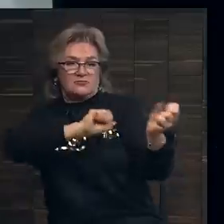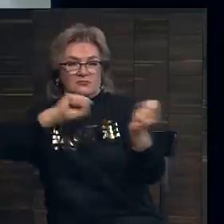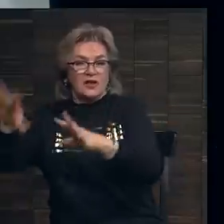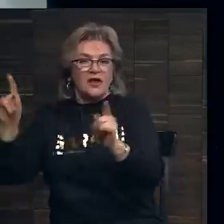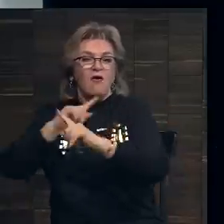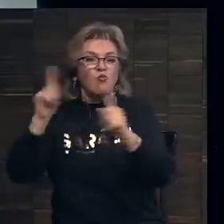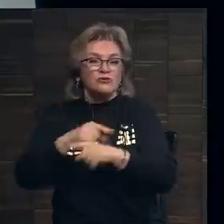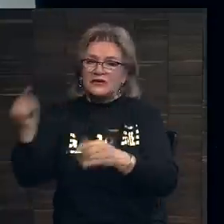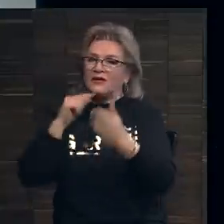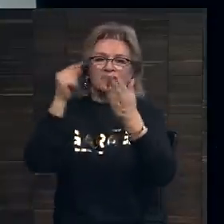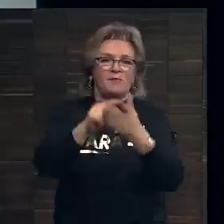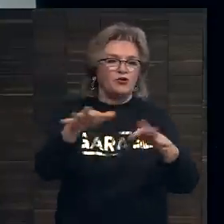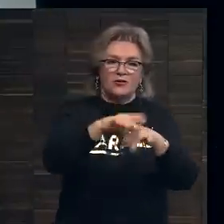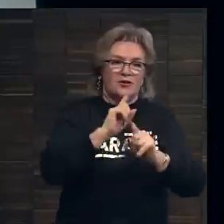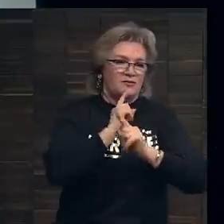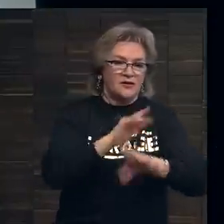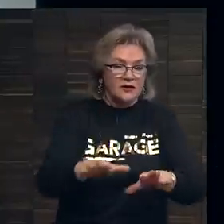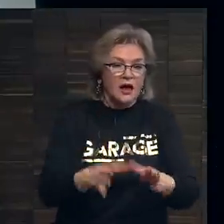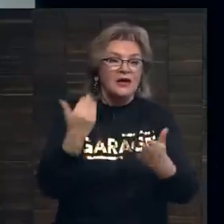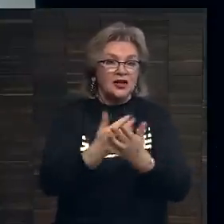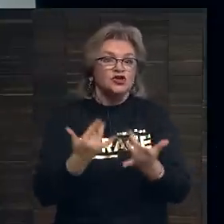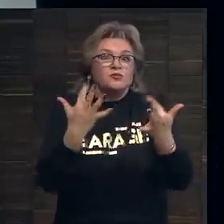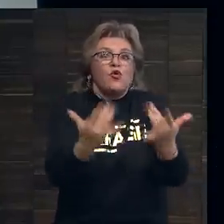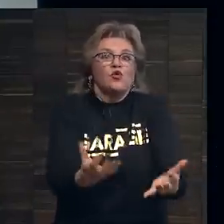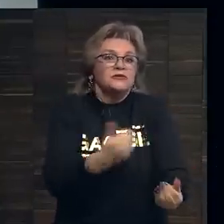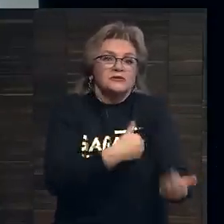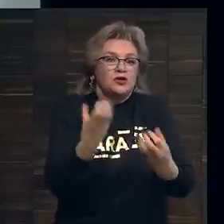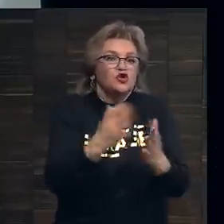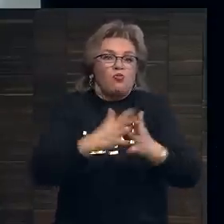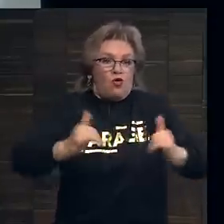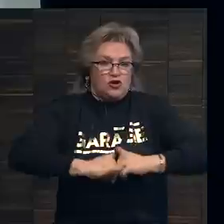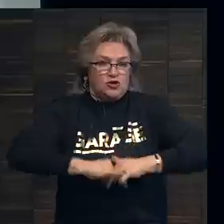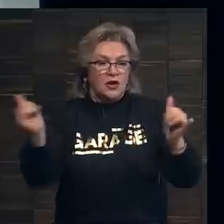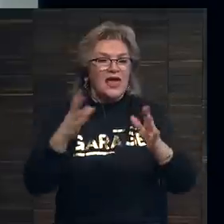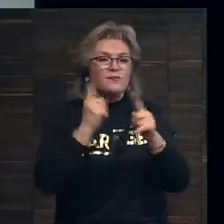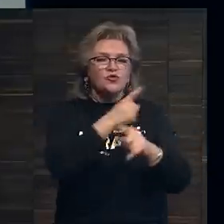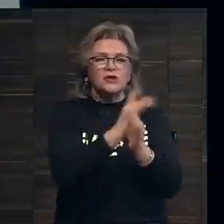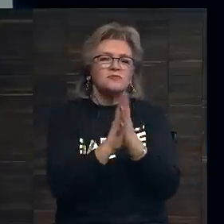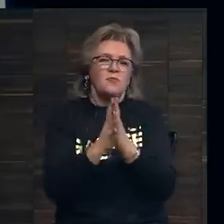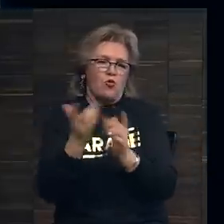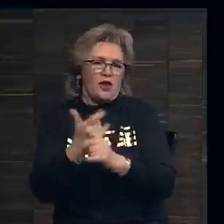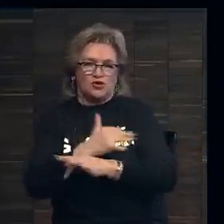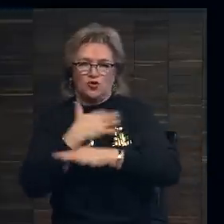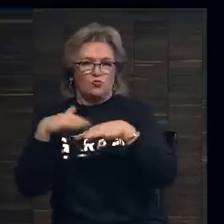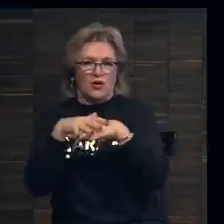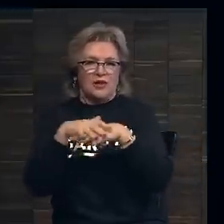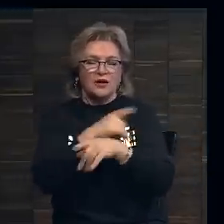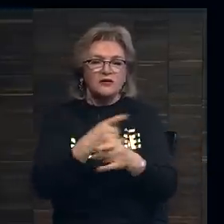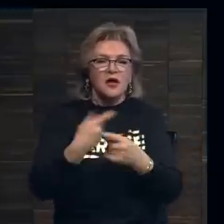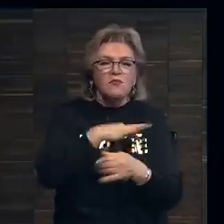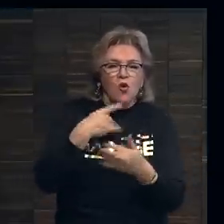что означает, что они не попадут на рынок, значит, спрос еще больше растет. И там очень много спекуляций на этом рынке, очень много